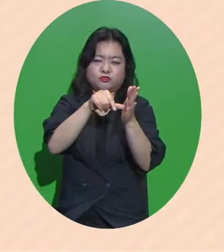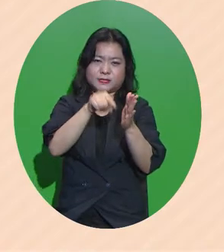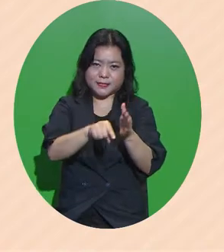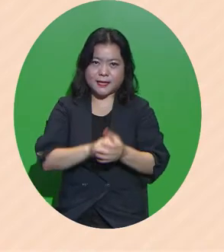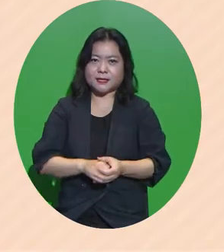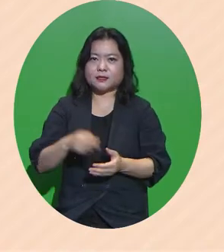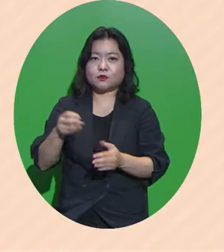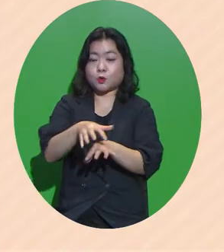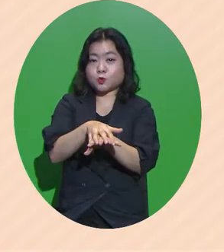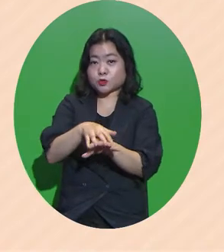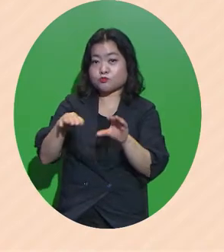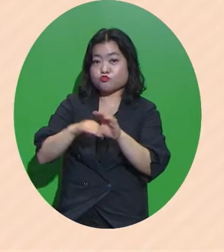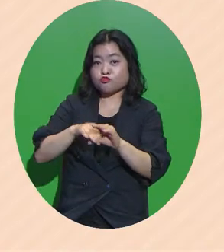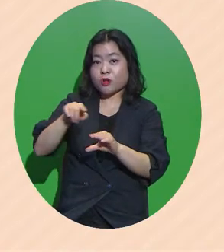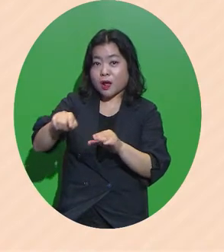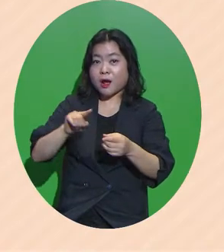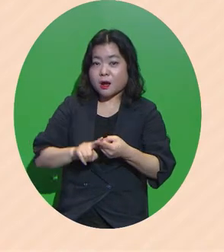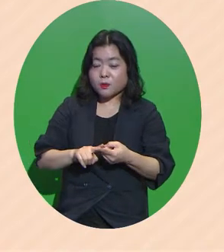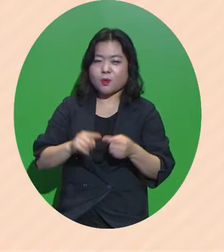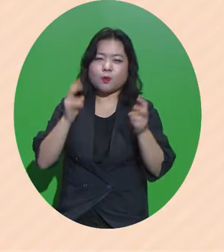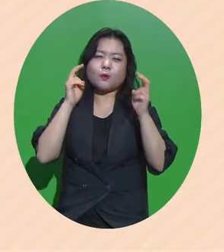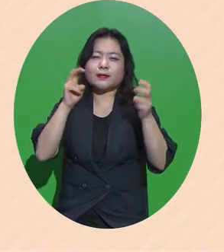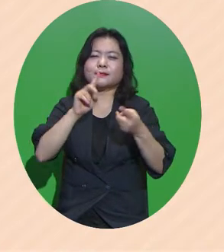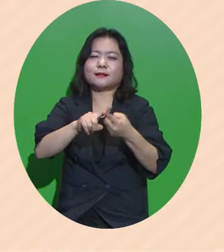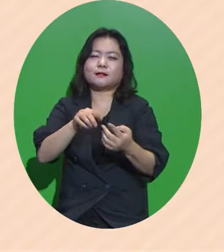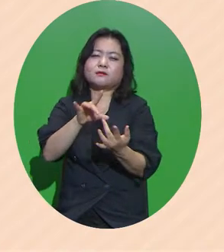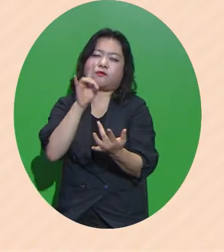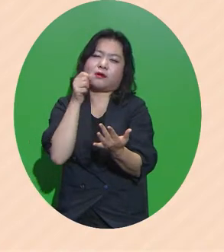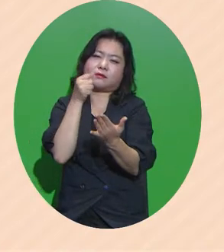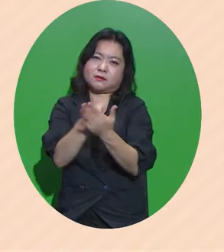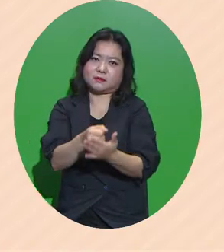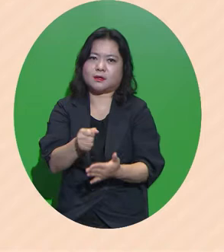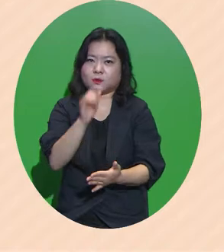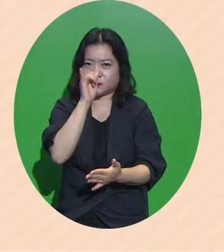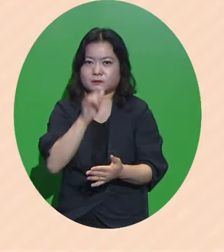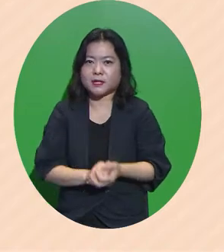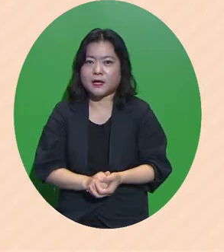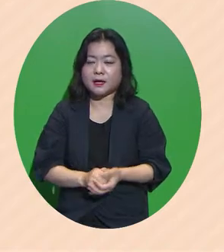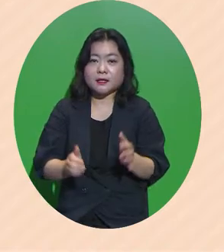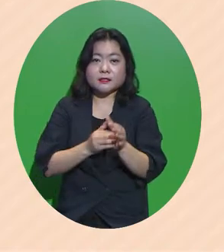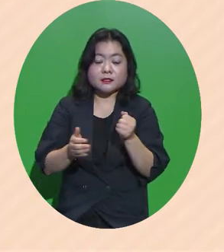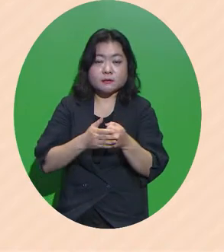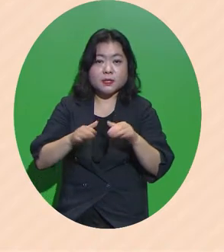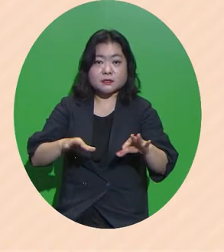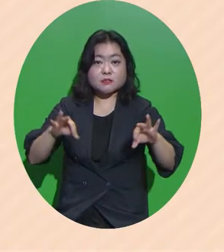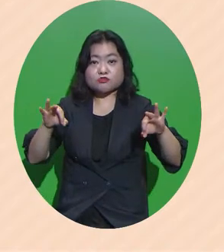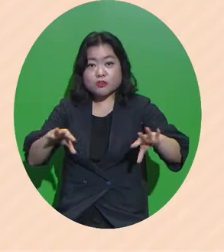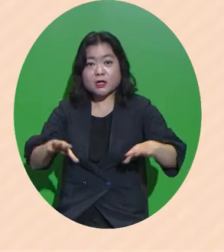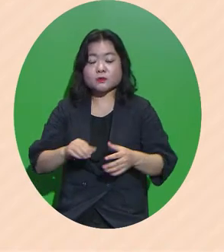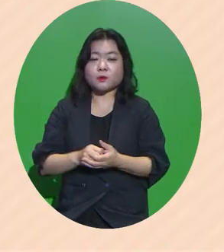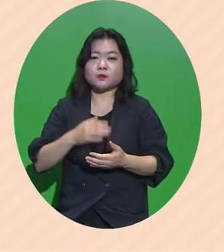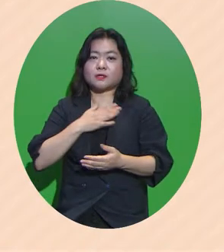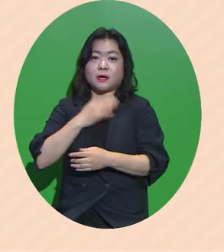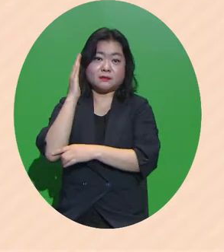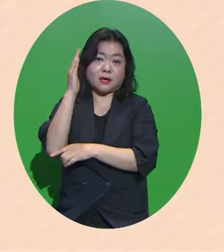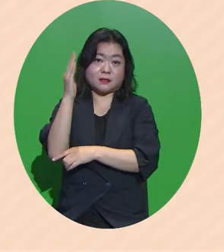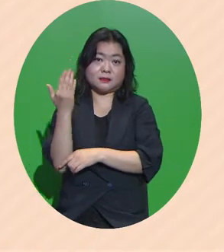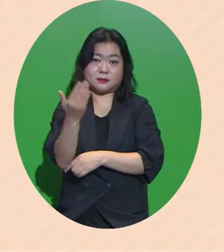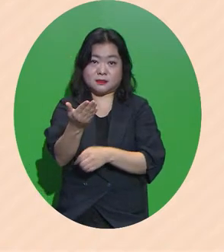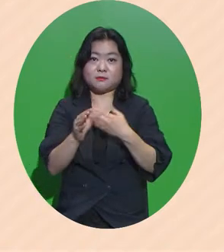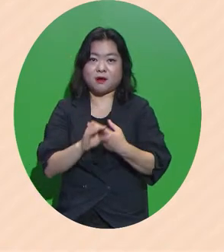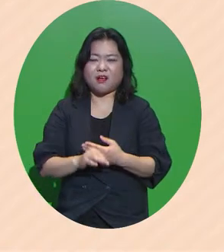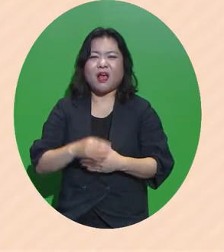그리고 조직 문화로 퇴사를 결정하고 있습니다 아마 지금 이 순간에도 제가 이런 말씀을 드리면